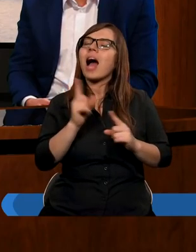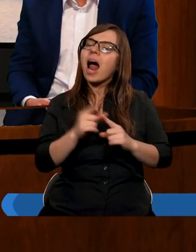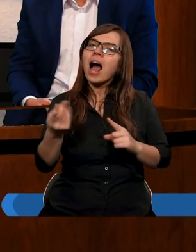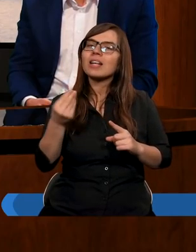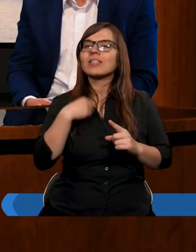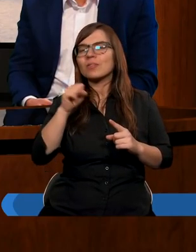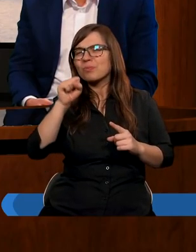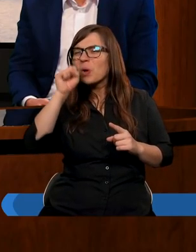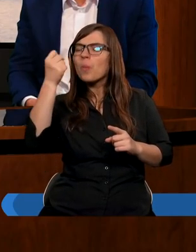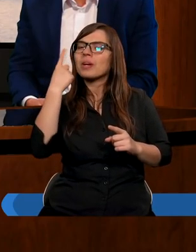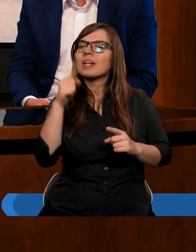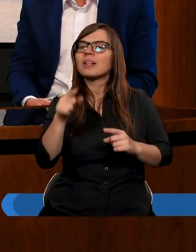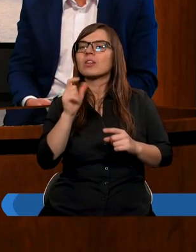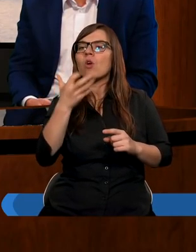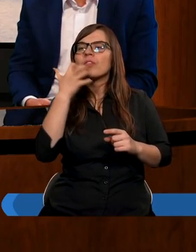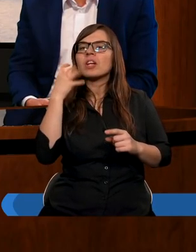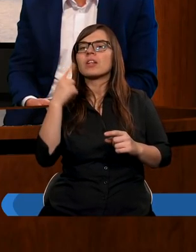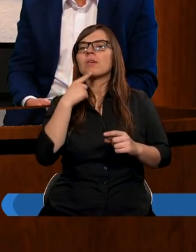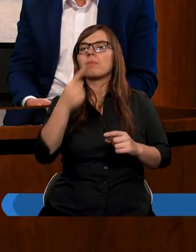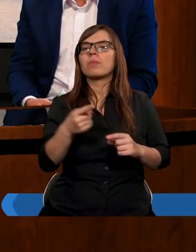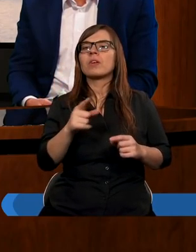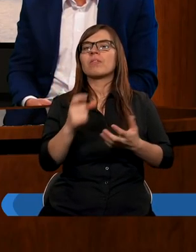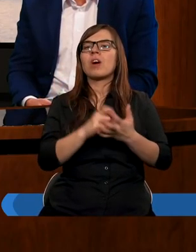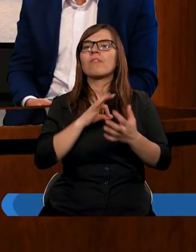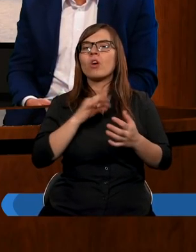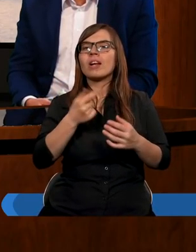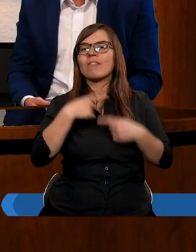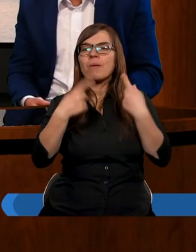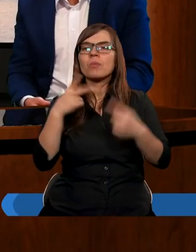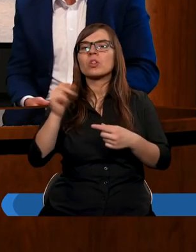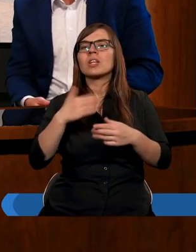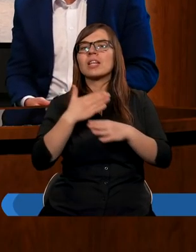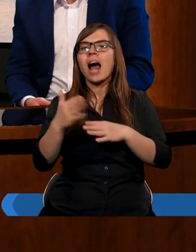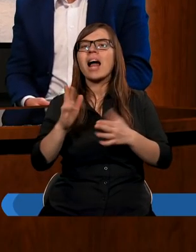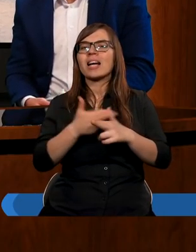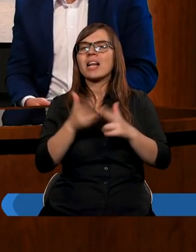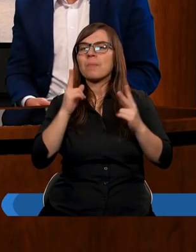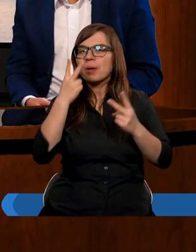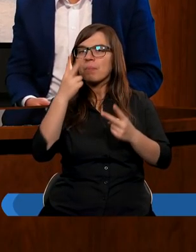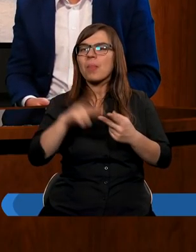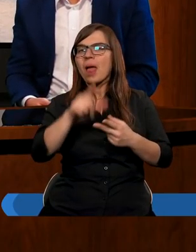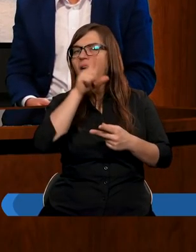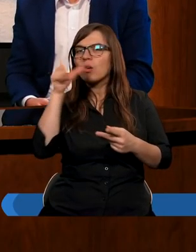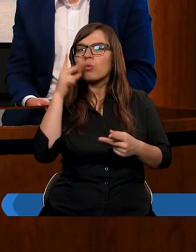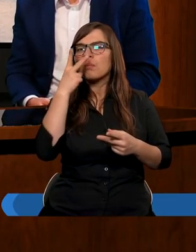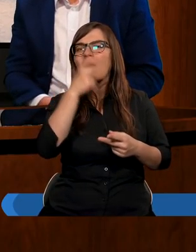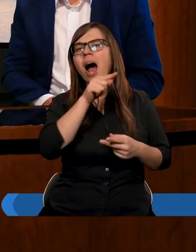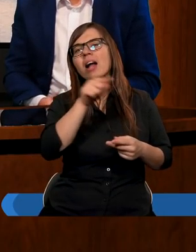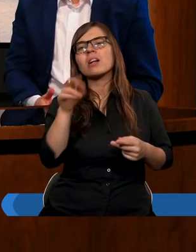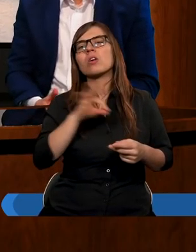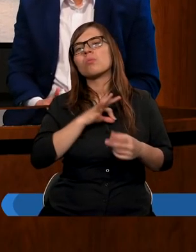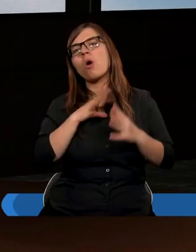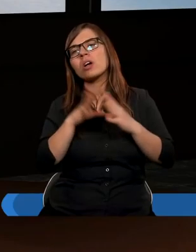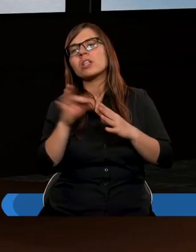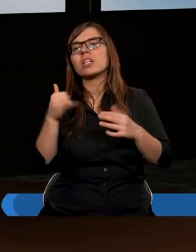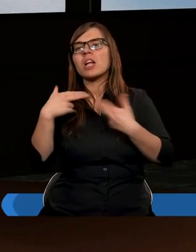upierała przy tym, co powiedziałam wcześniej w kontekście Twojej wypowiedzi, że dalej, kiedy będziemy patrzeć na ludzi i moja dziesięcina, czy